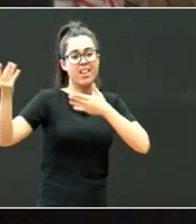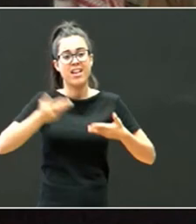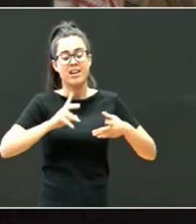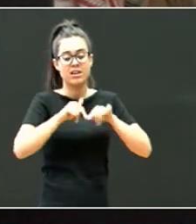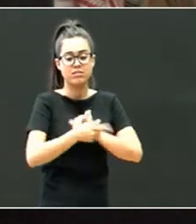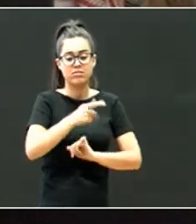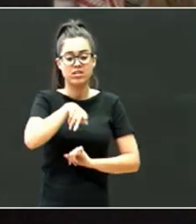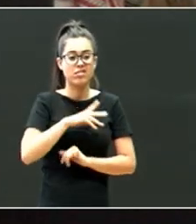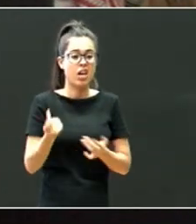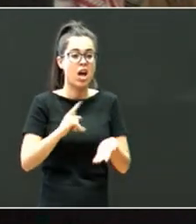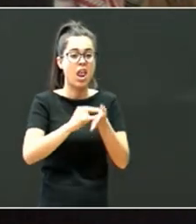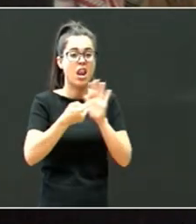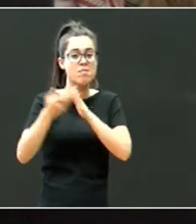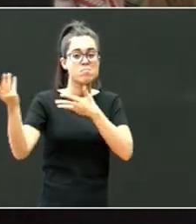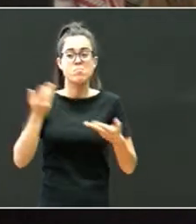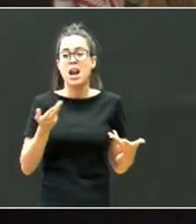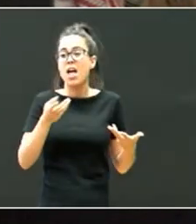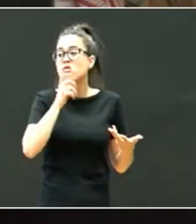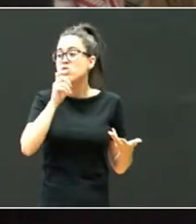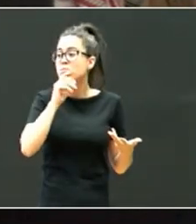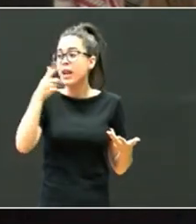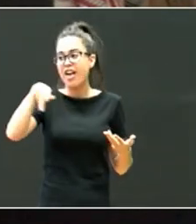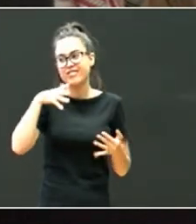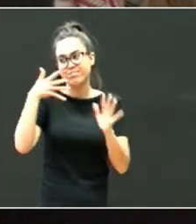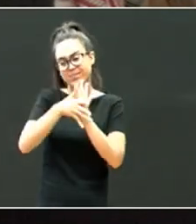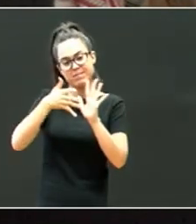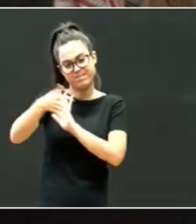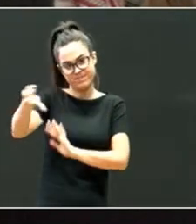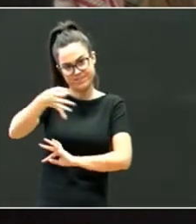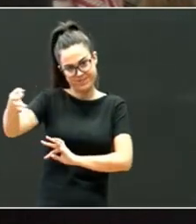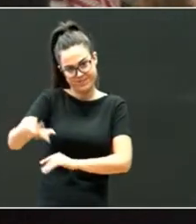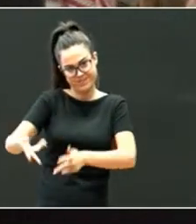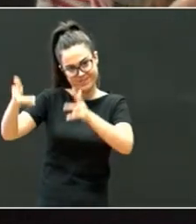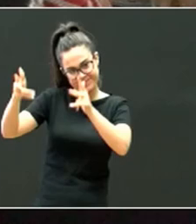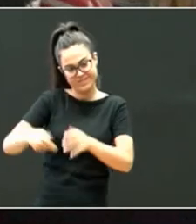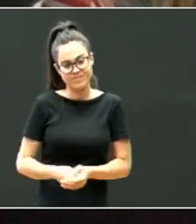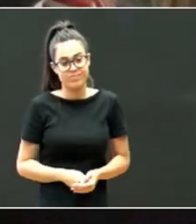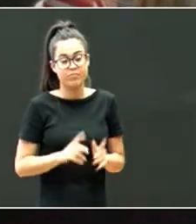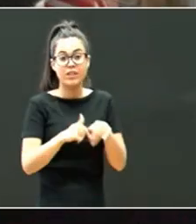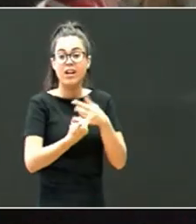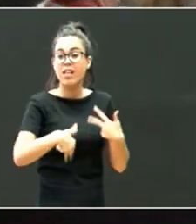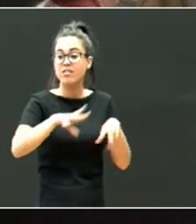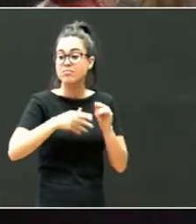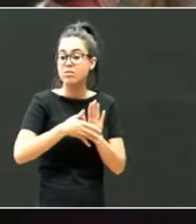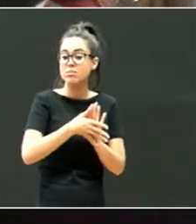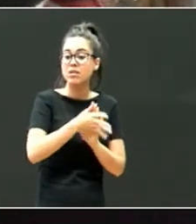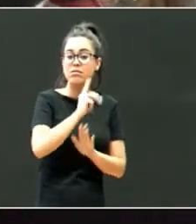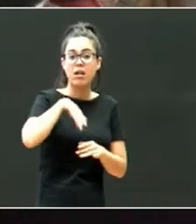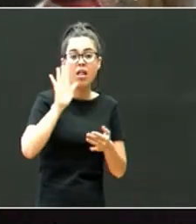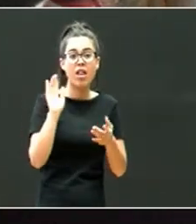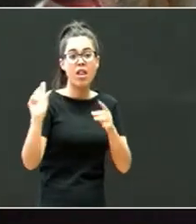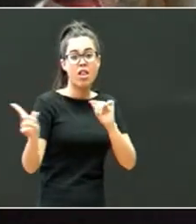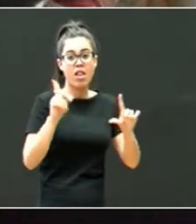dira, zelan egin, arrera plana bat, eta, baina, eureka salduko dabe, primeran, eta, bueno, ba, amaitzeko, pasatzen dugu, aportzu bat, diapositiba,